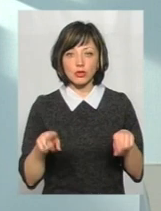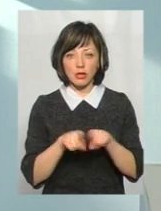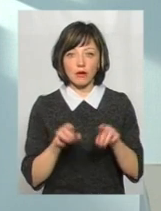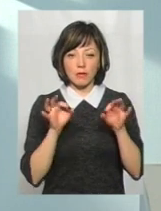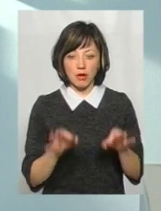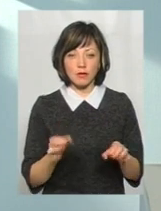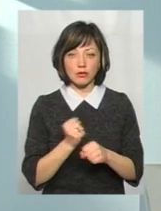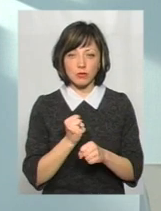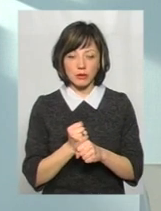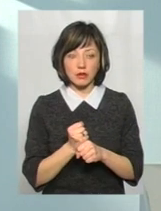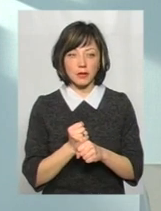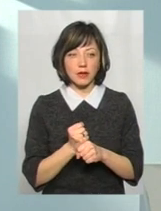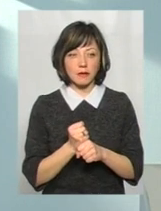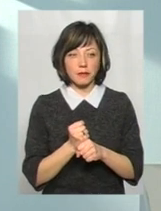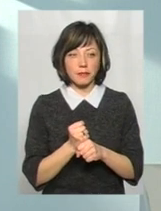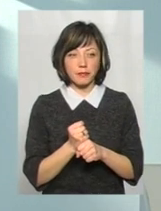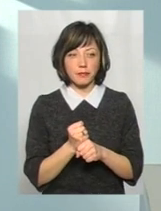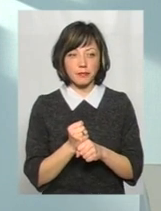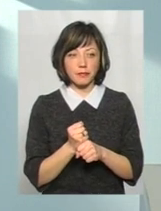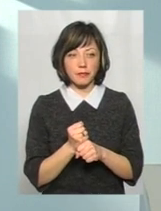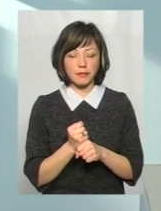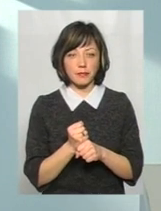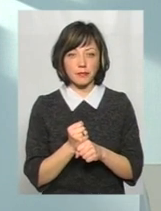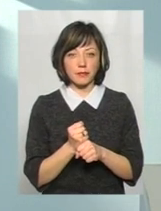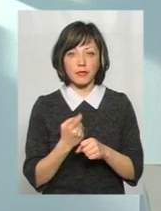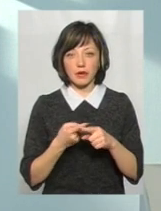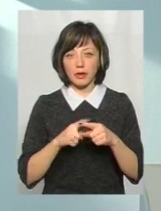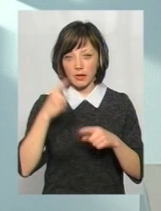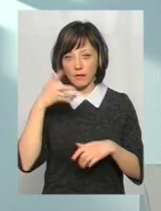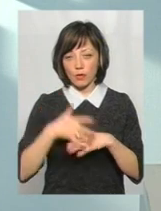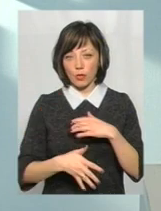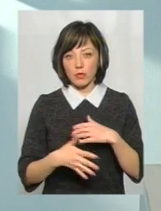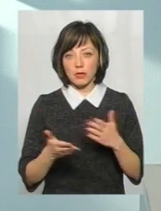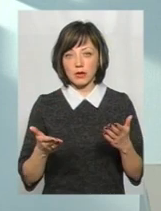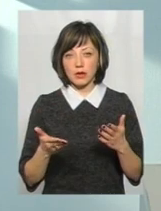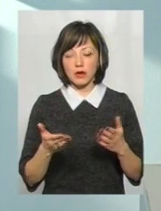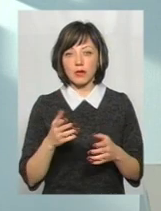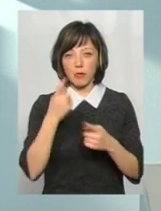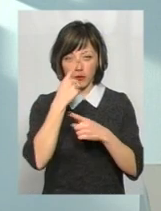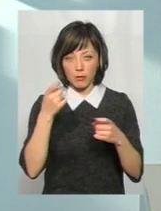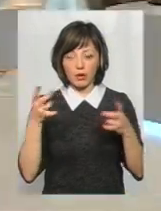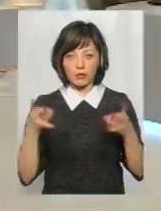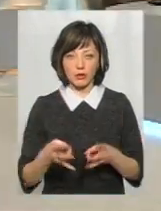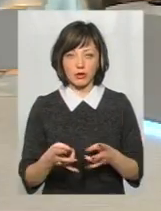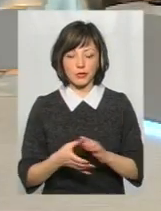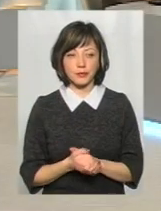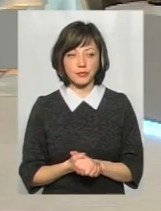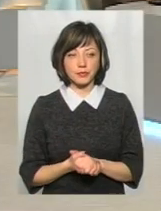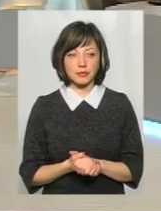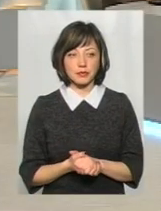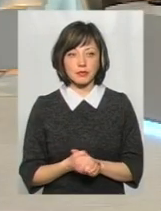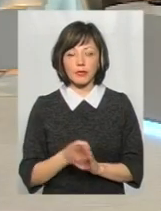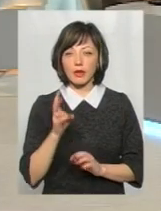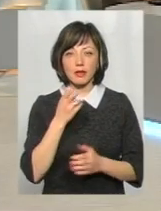правильно поступати, так, ну, це свідомість. І все ж таки повідомляти потрібно. Так що, не